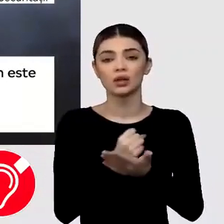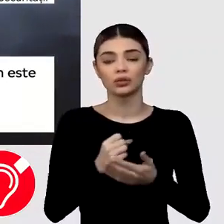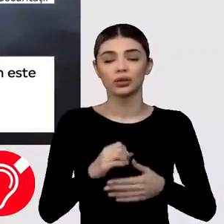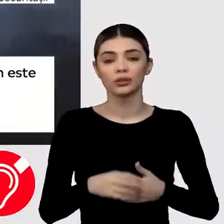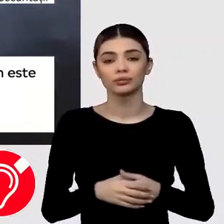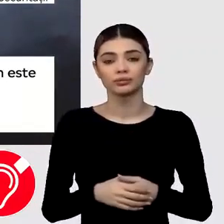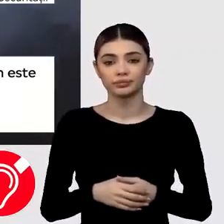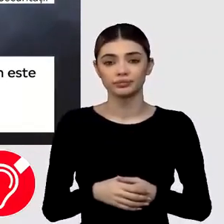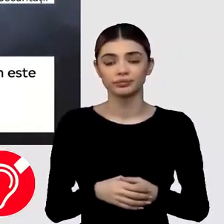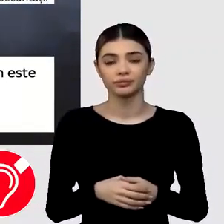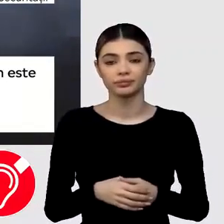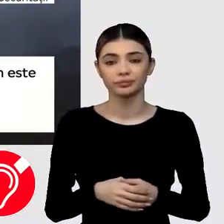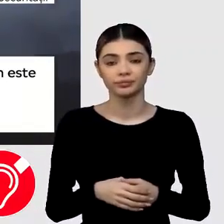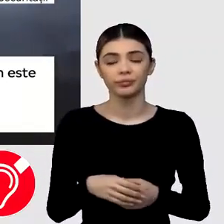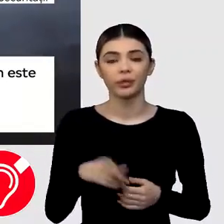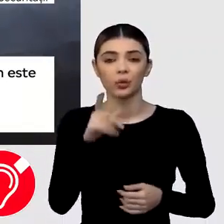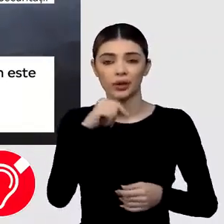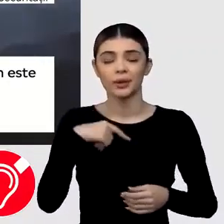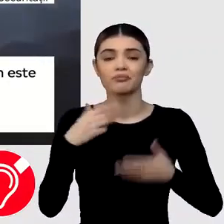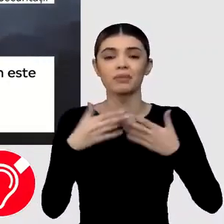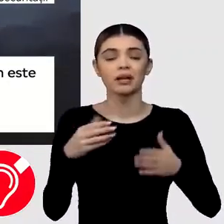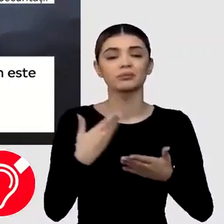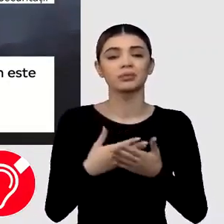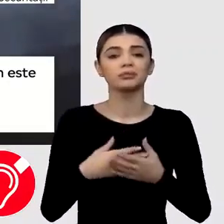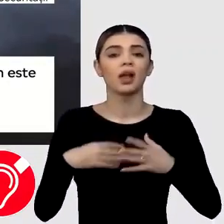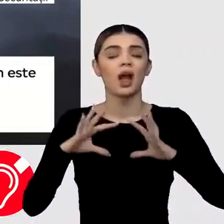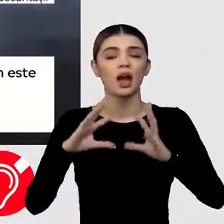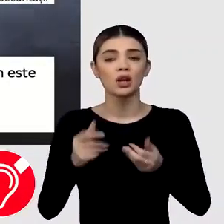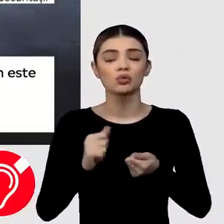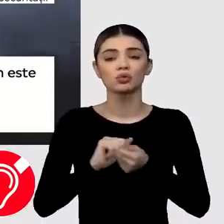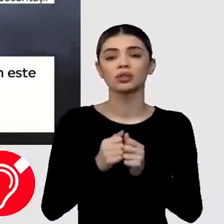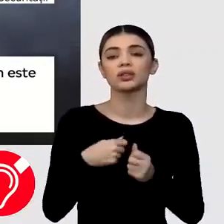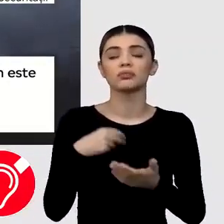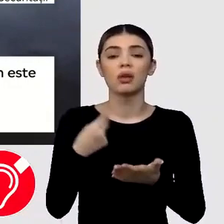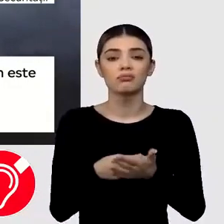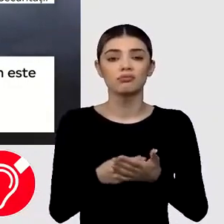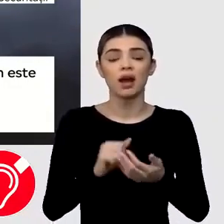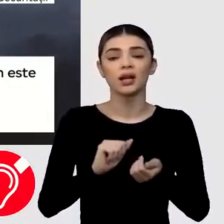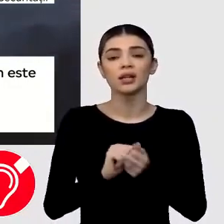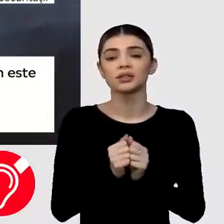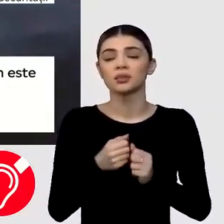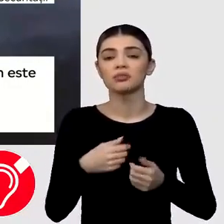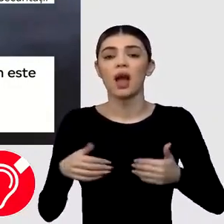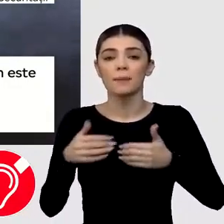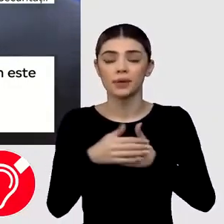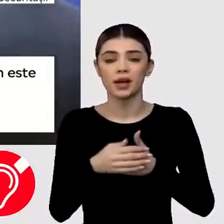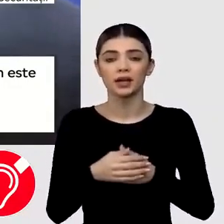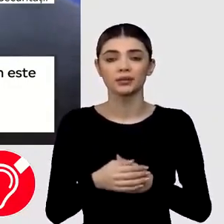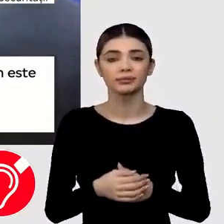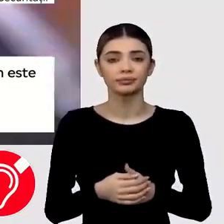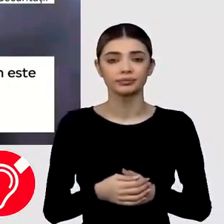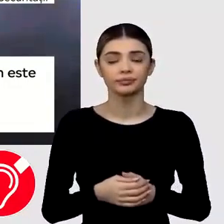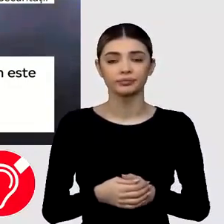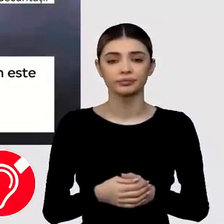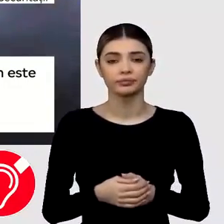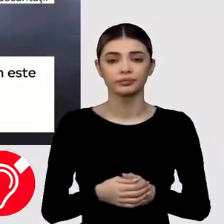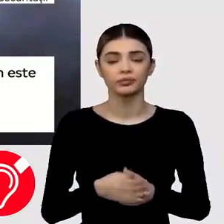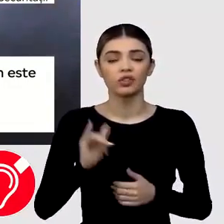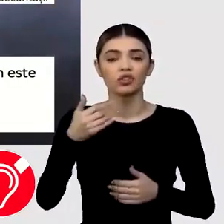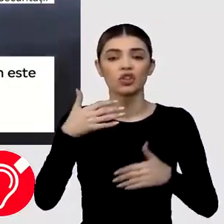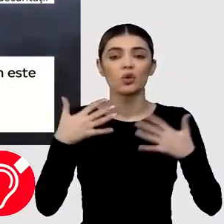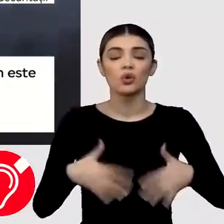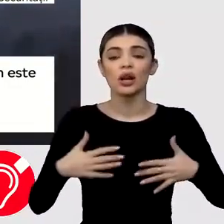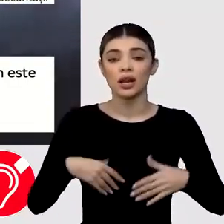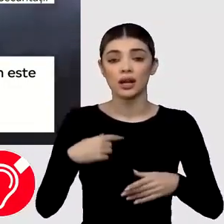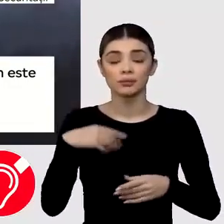Agriculturii sau Finanțelor. Sunt persoane anchetate, iar Ucraina a primit